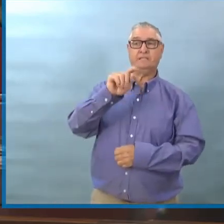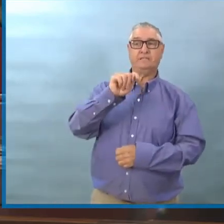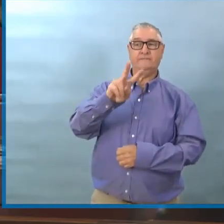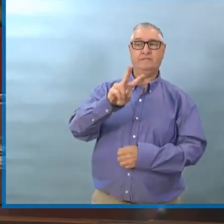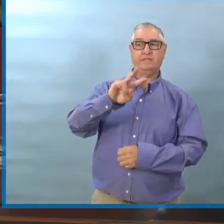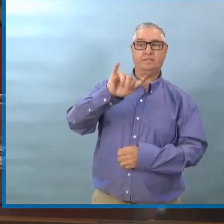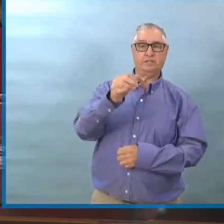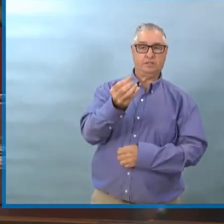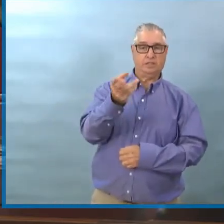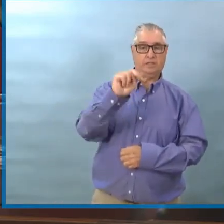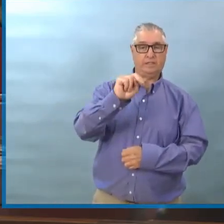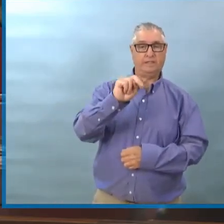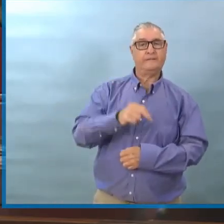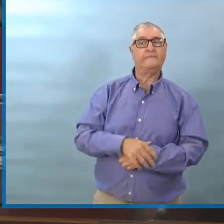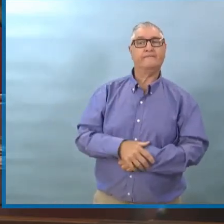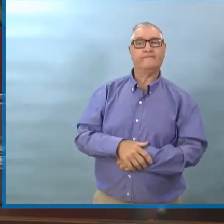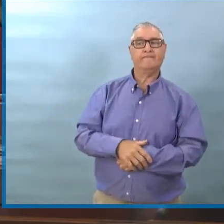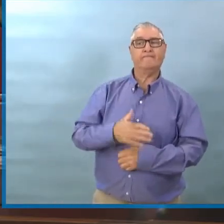Question inaudible.